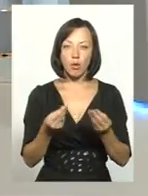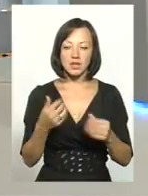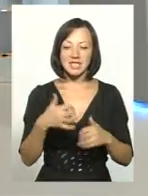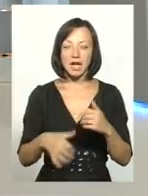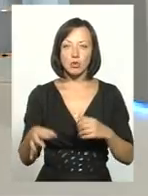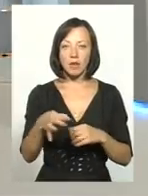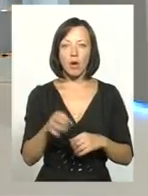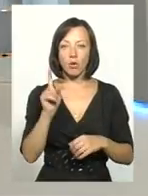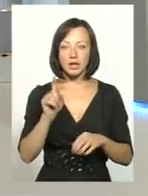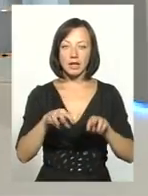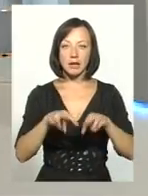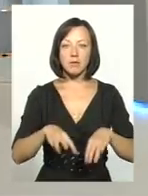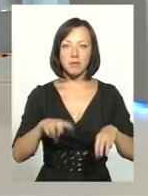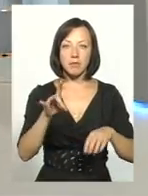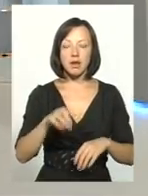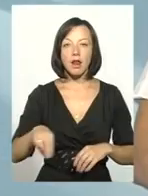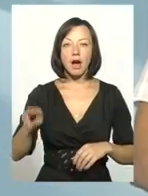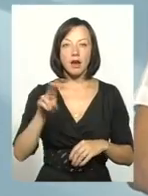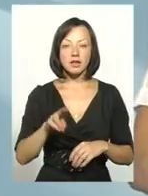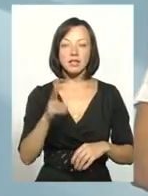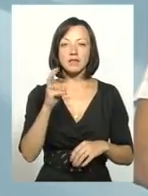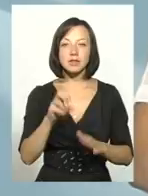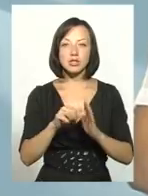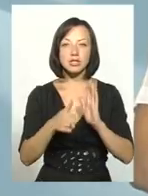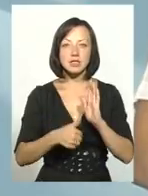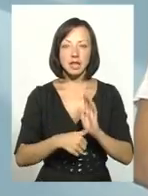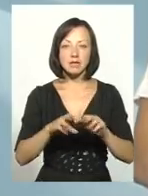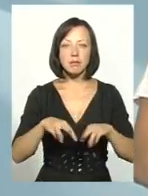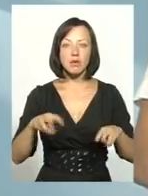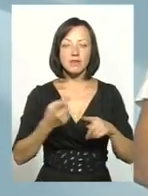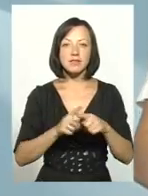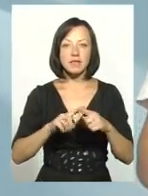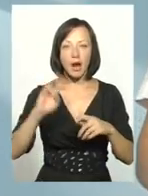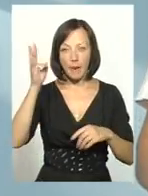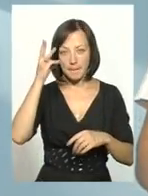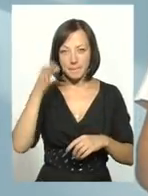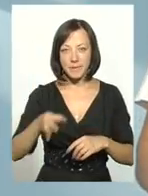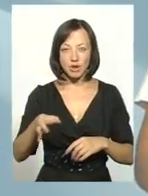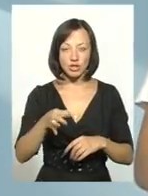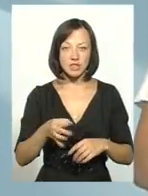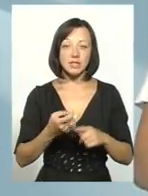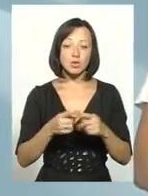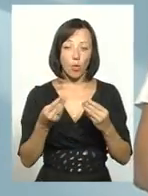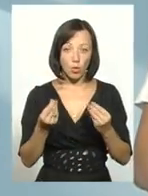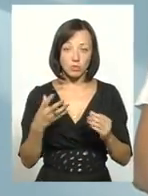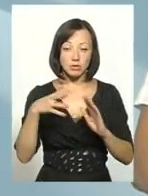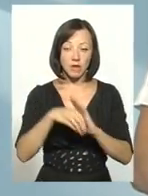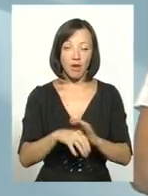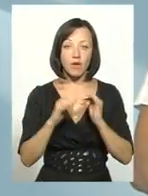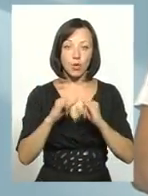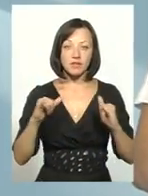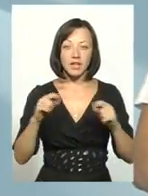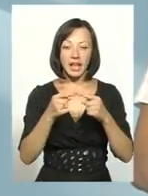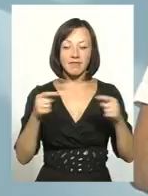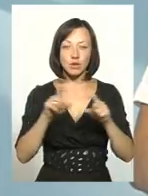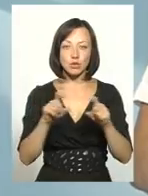Тобто з мільярда, який виділявся на всю Україну, 216 мільйонів отримала Хмельниччина. І ці кошти, вони підуть в розвиток інфраструктури Хмельницької